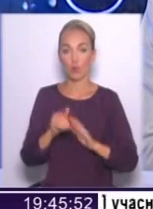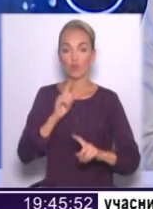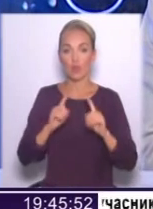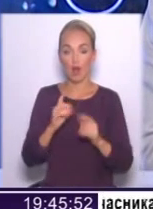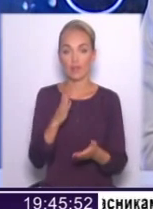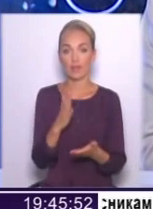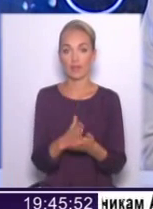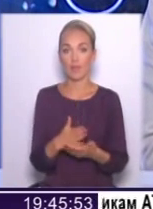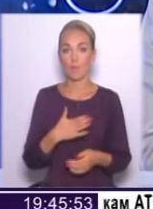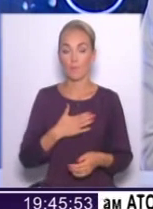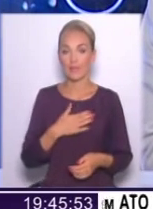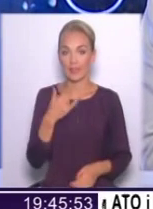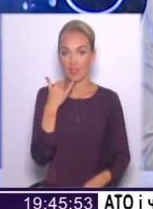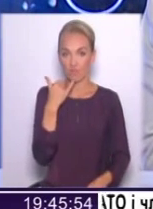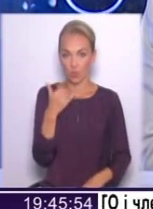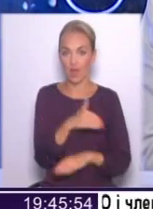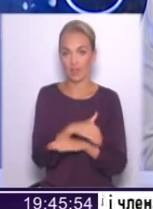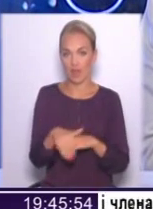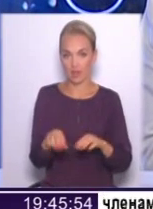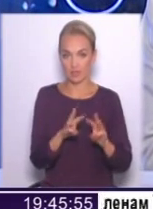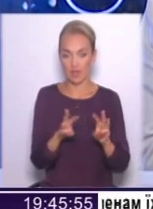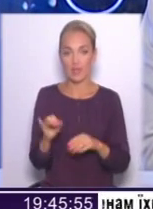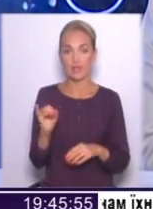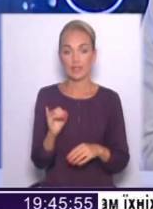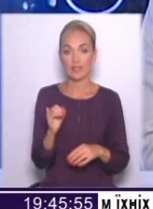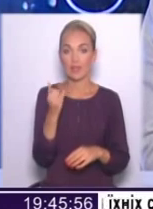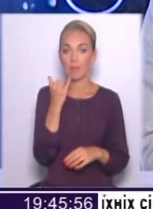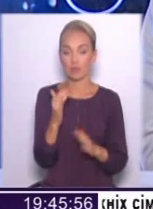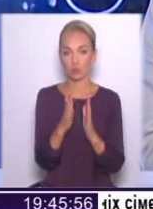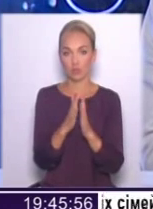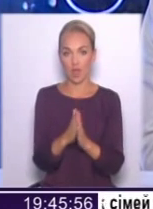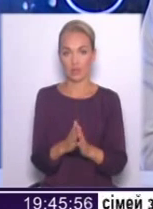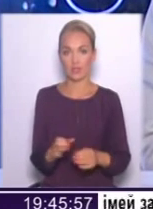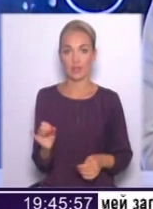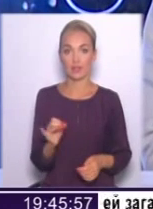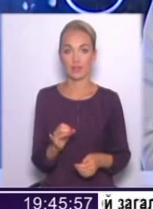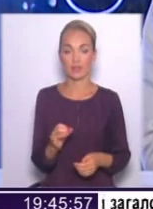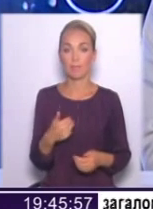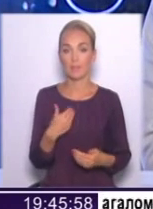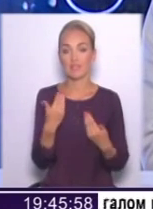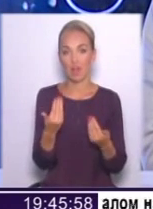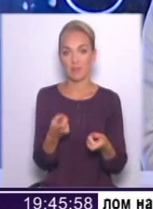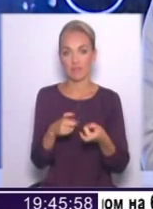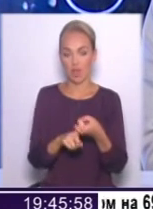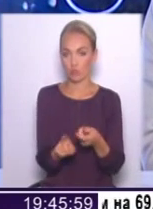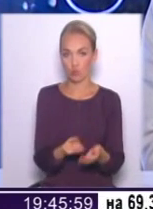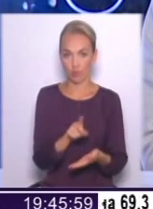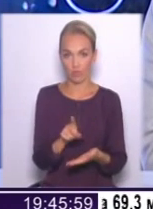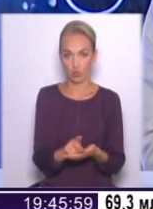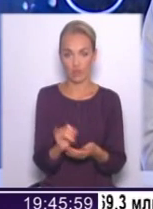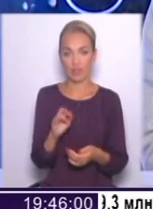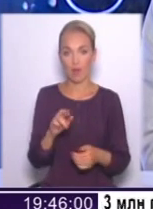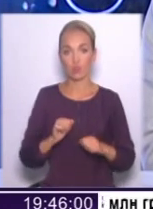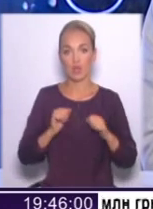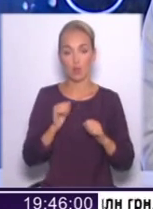мій телефон, не моя адреса. І наберіть в мене, будь ласка. І ми з вами зв'яжемося обов'язково. І я